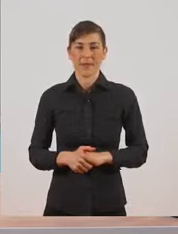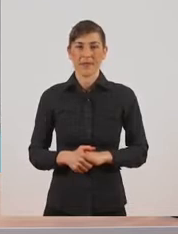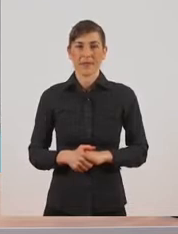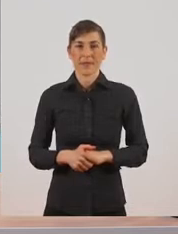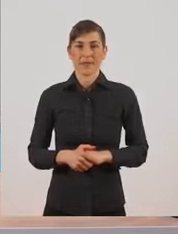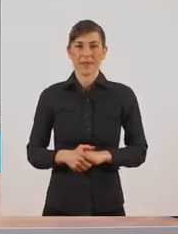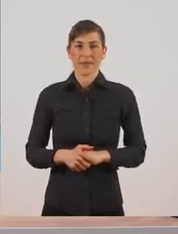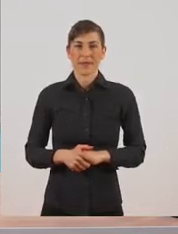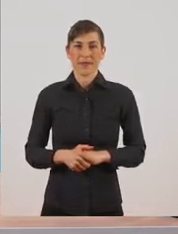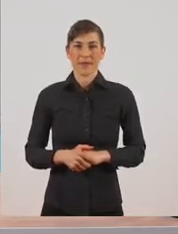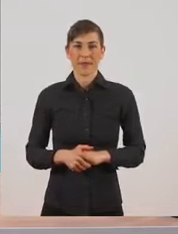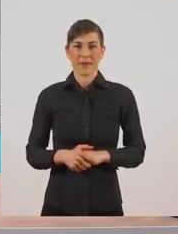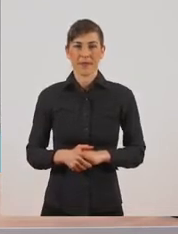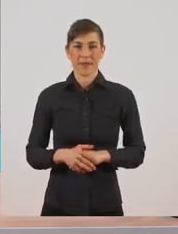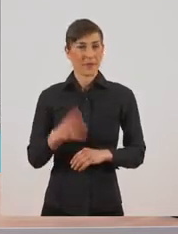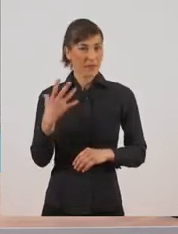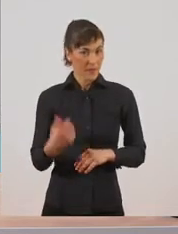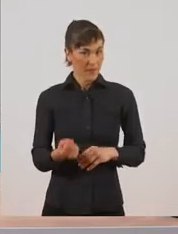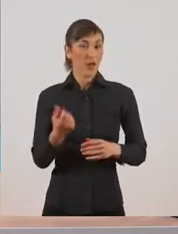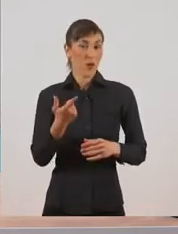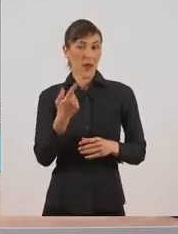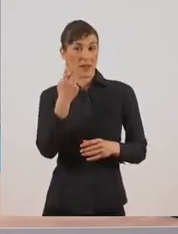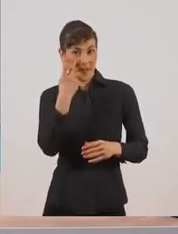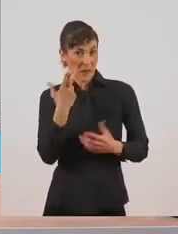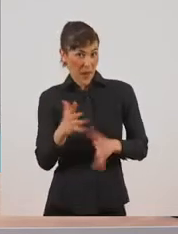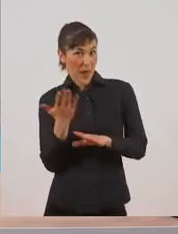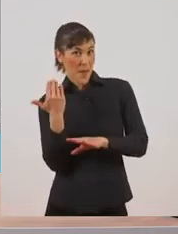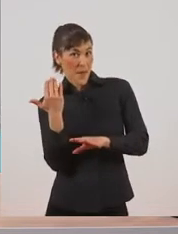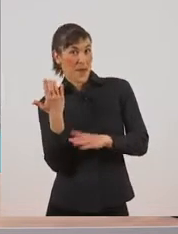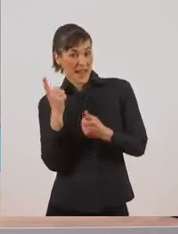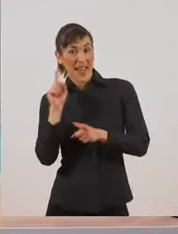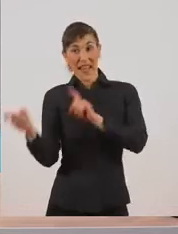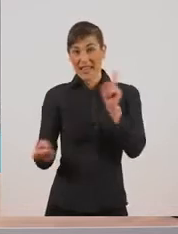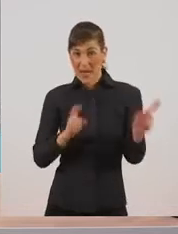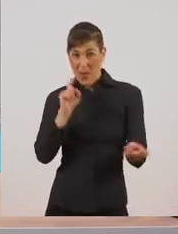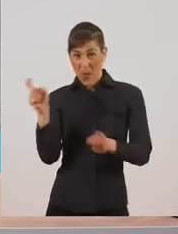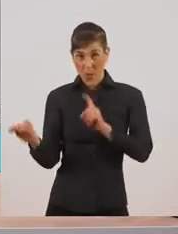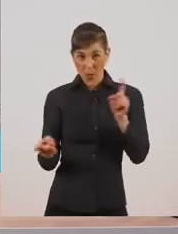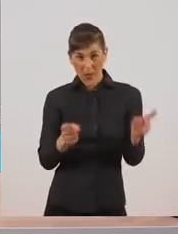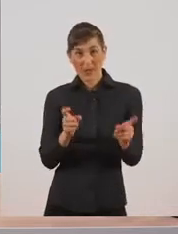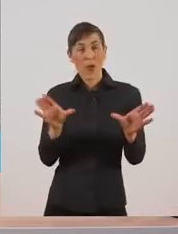Έχουμε το χταπόδι μας που είδαμε και πριν και ανήκει στα σπονδυλα.